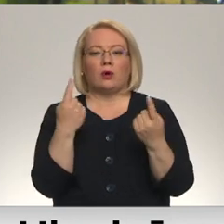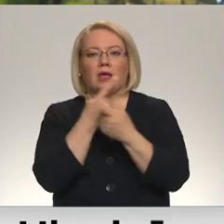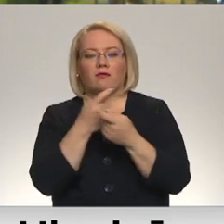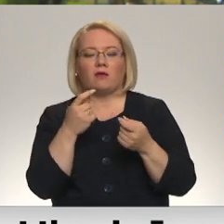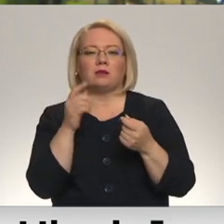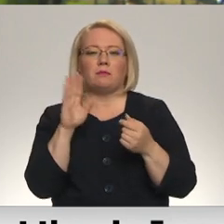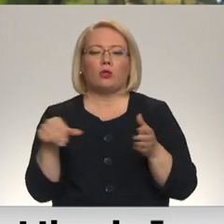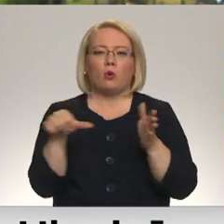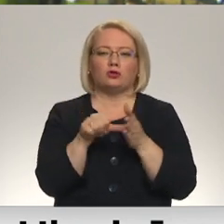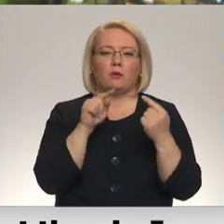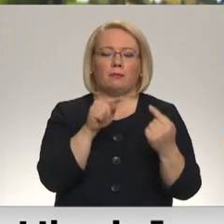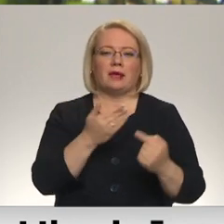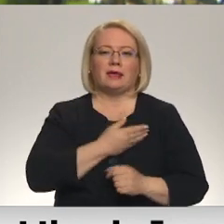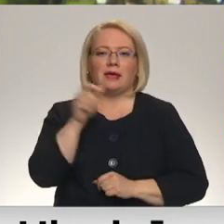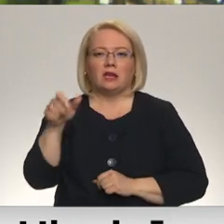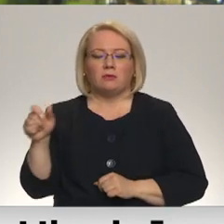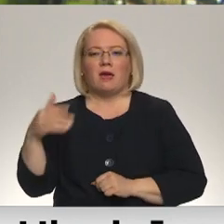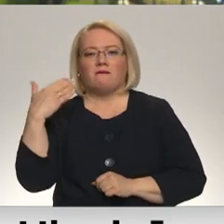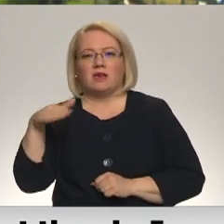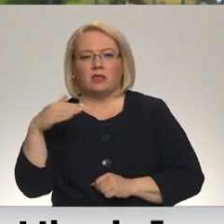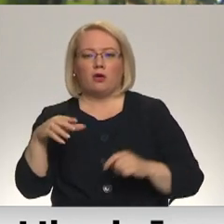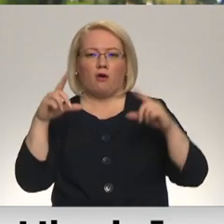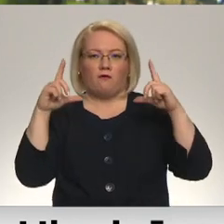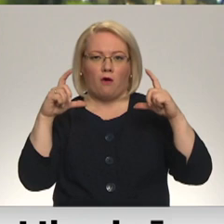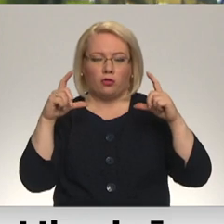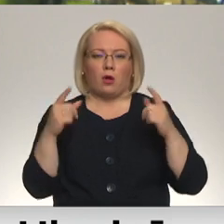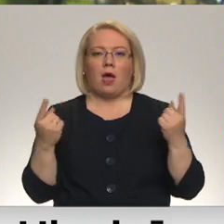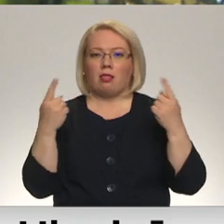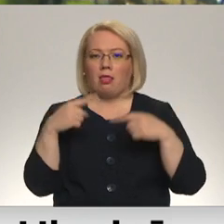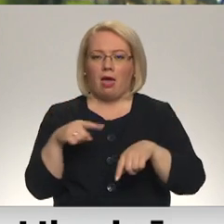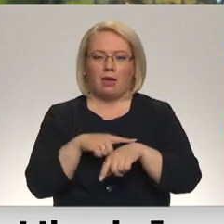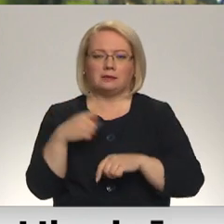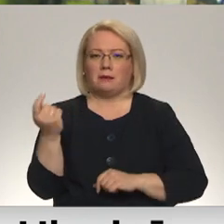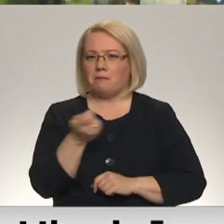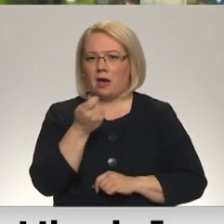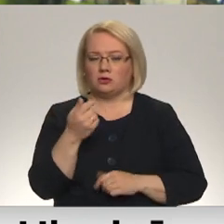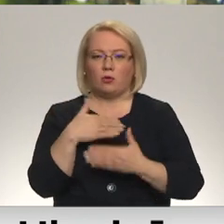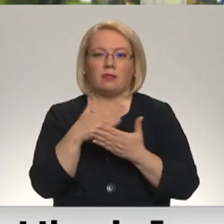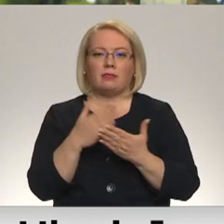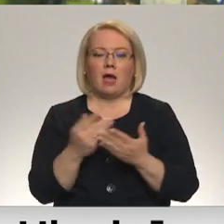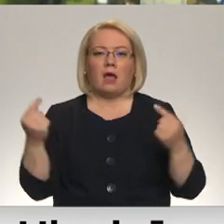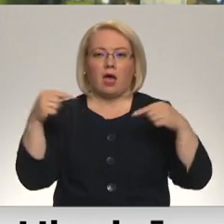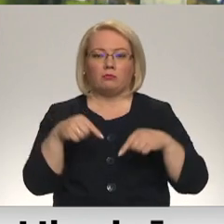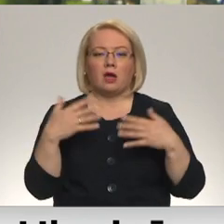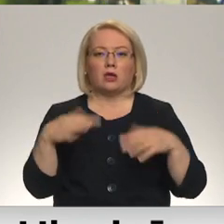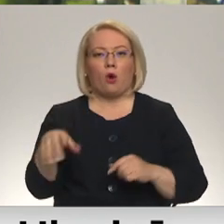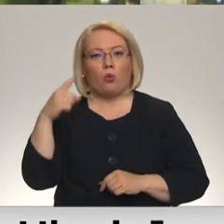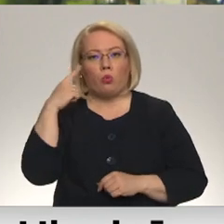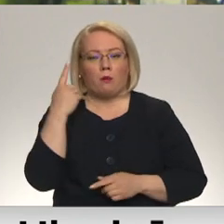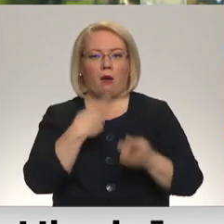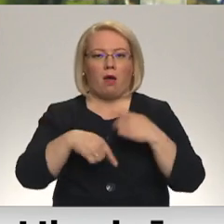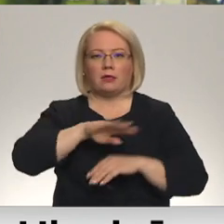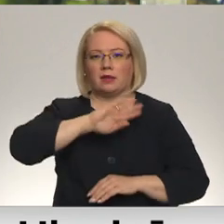civiliedzīvotājiem, kā arī videoliecības un fotogrāfijas. Laika palicis pavisam maz, jo daļa atbraukušo jau apsver domu